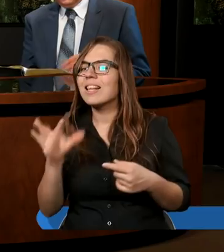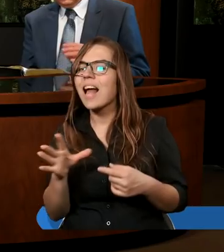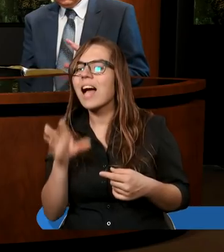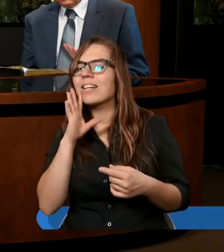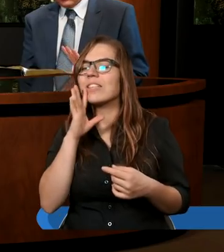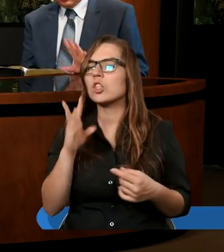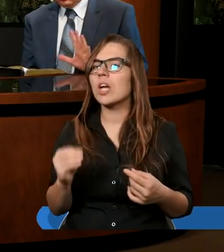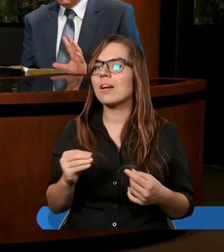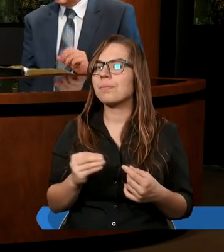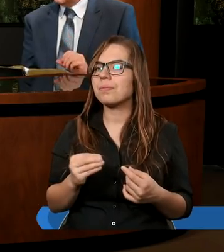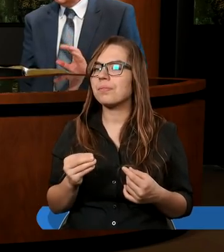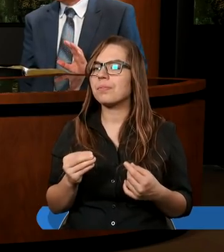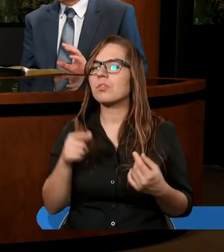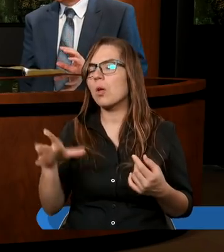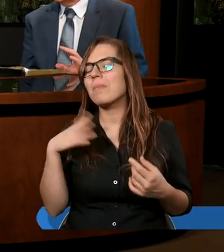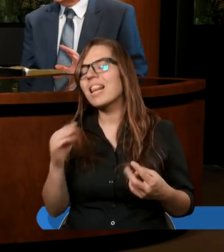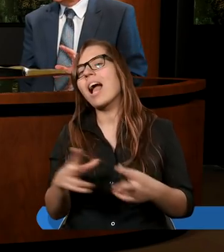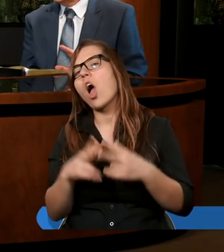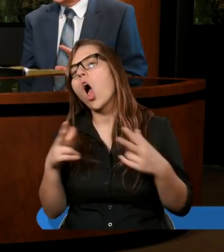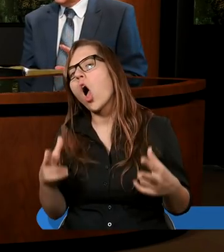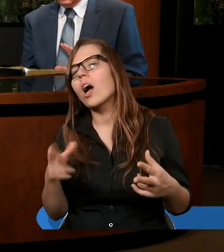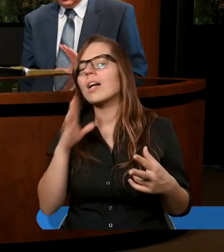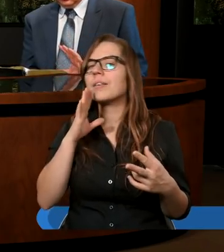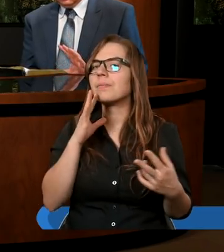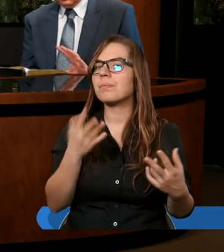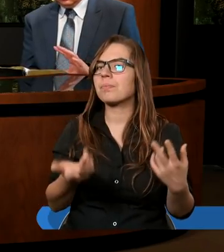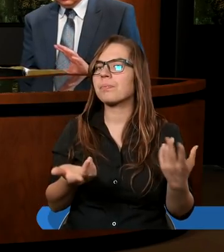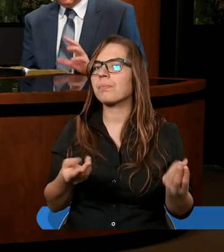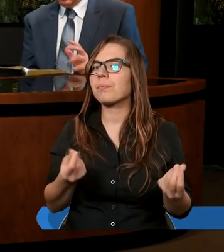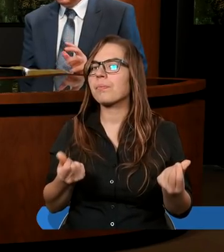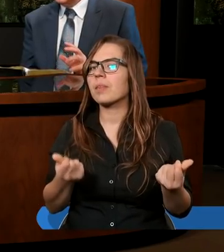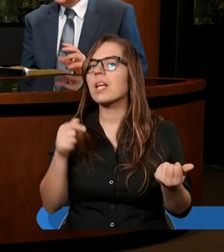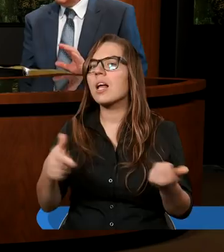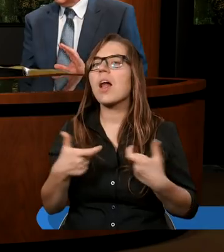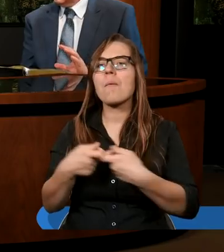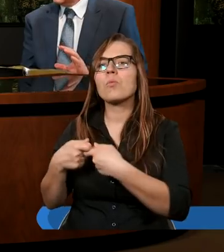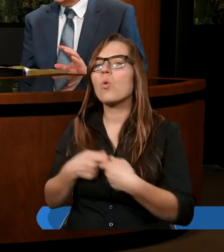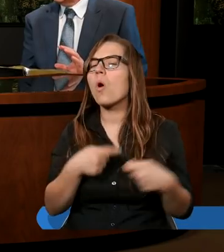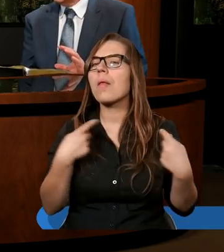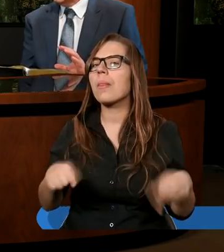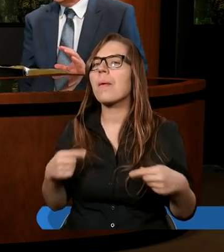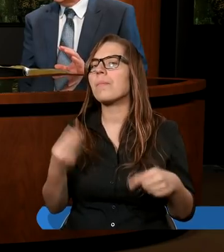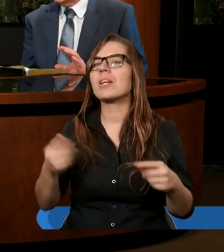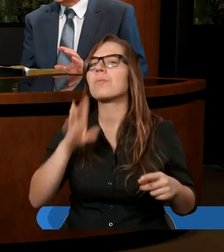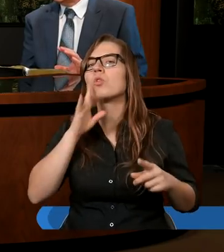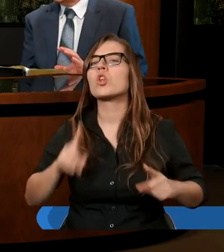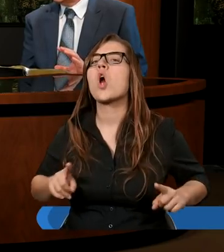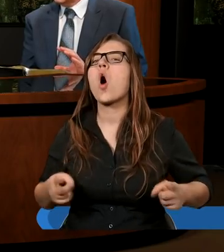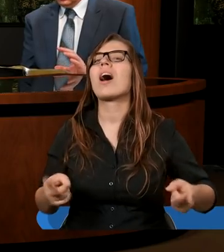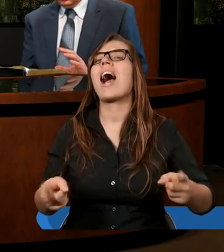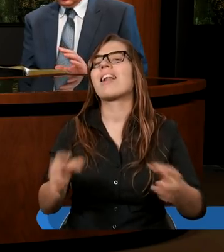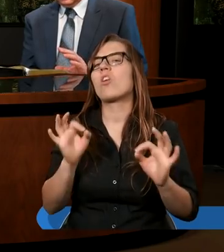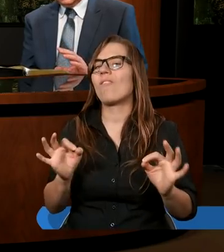to był taki okres. ta wspólnota nie była jeszcze zorganizowana.